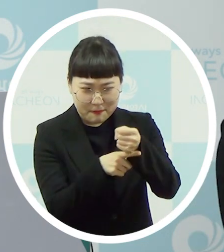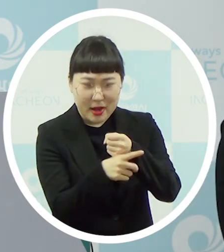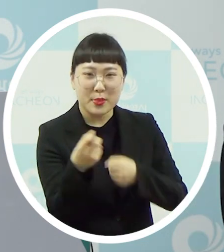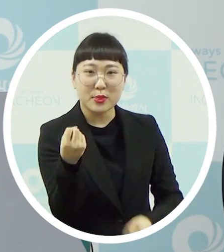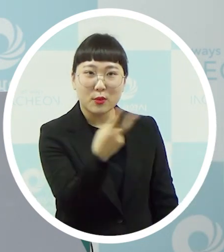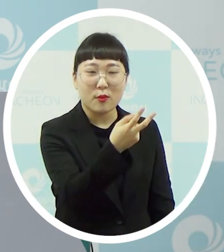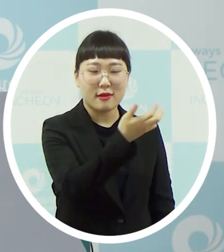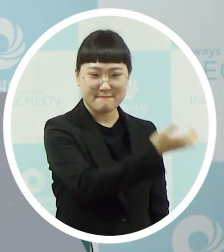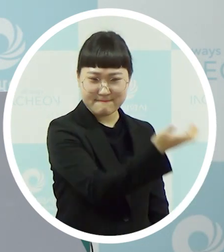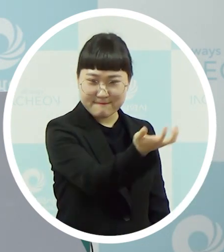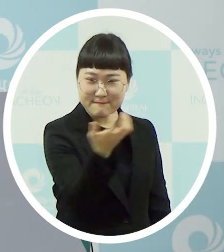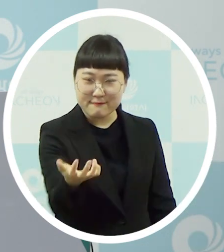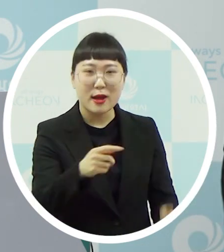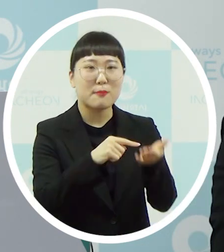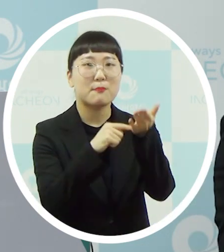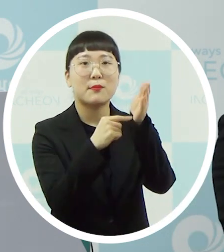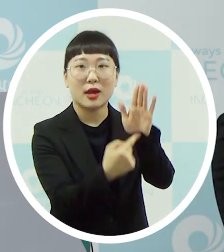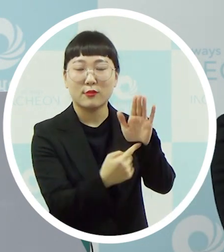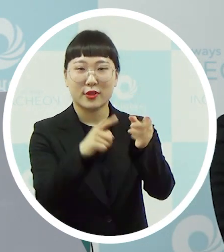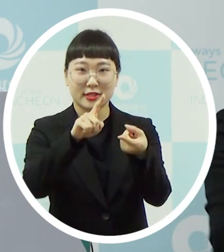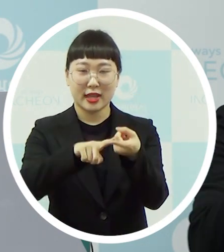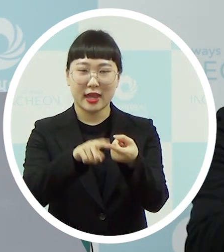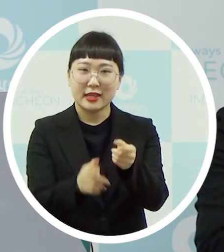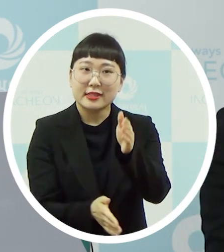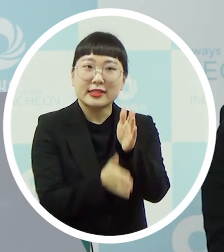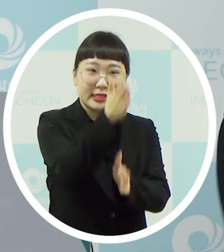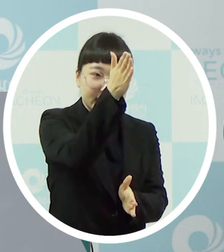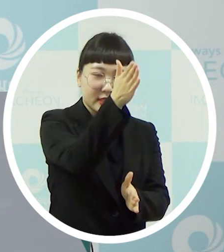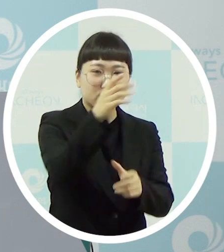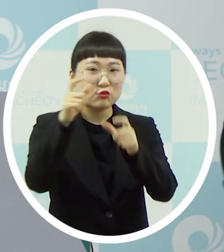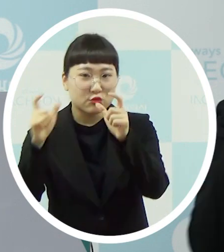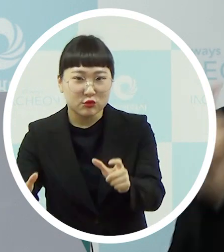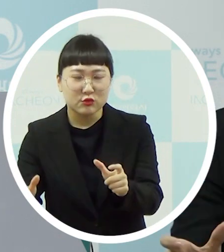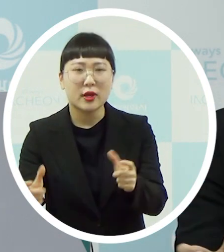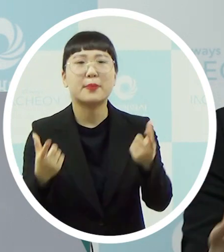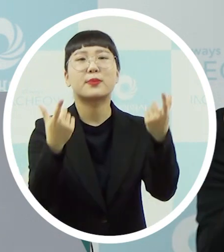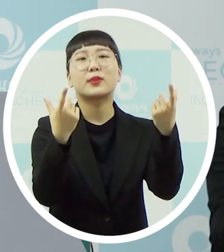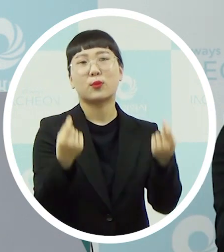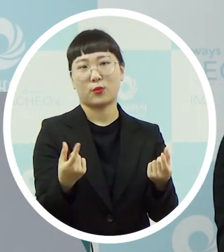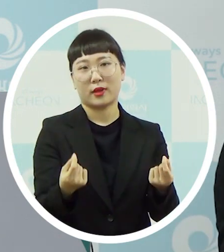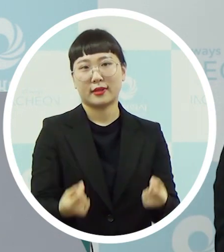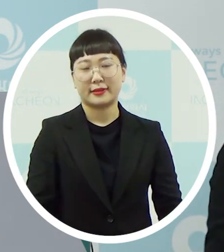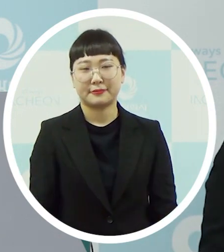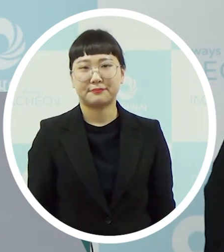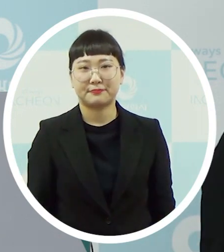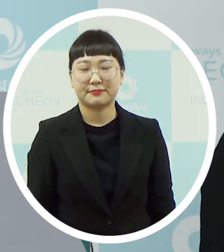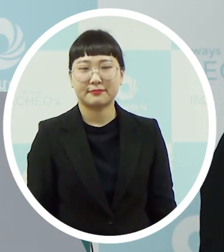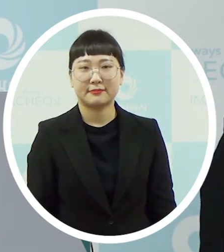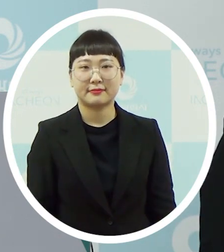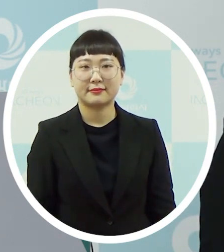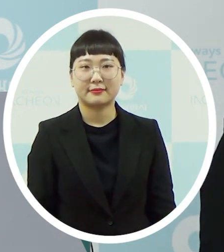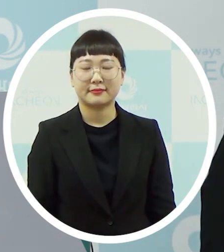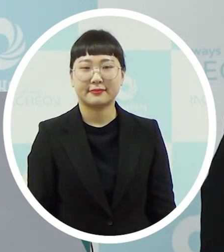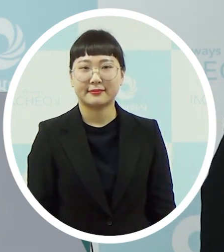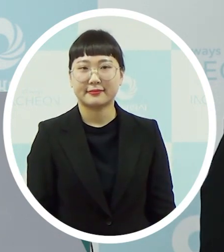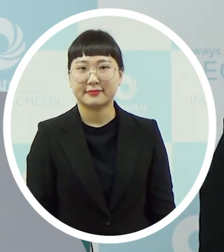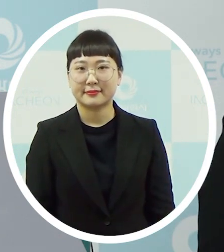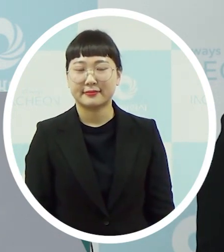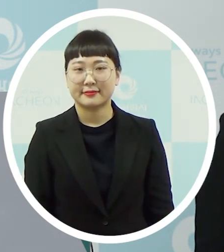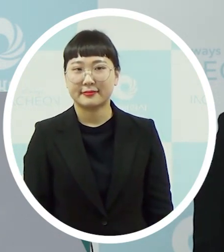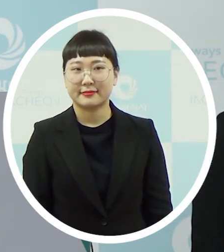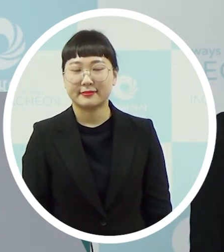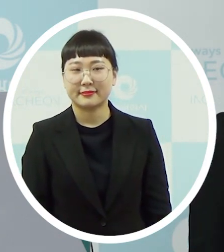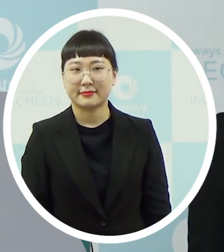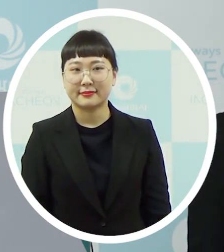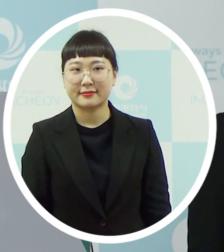밝히고 하는 그거는 시에서 하나 구에서 하나 똑같습니다 그러니까 다만 이제 그게 지금 이제